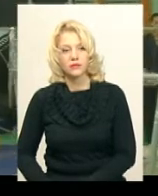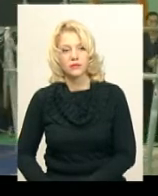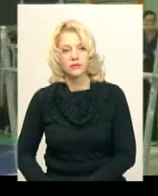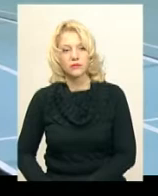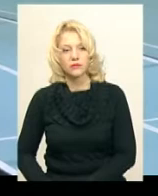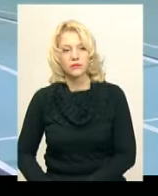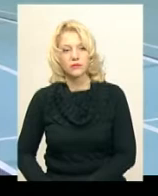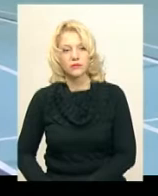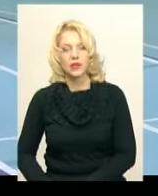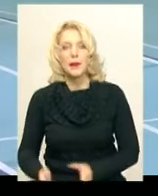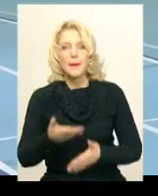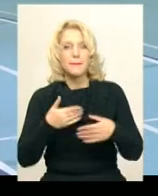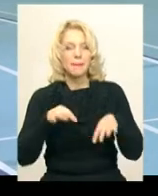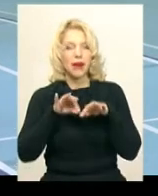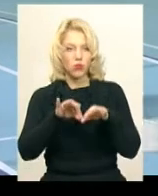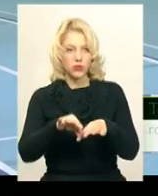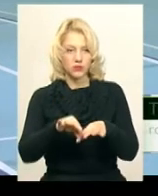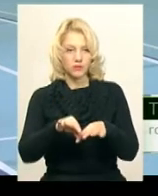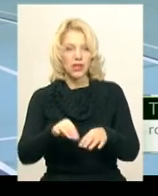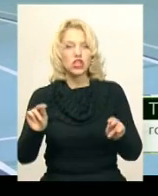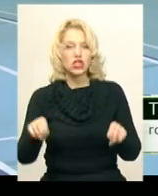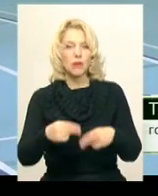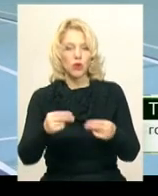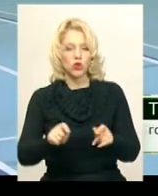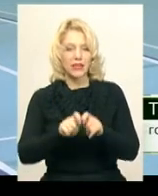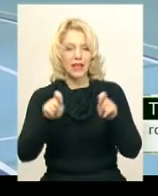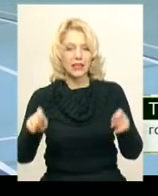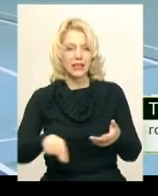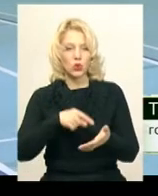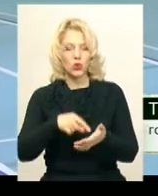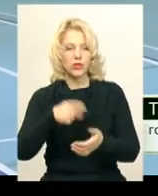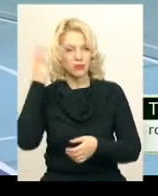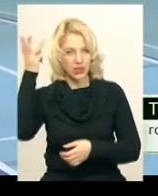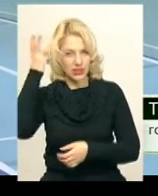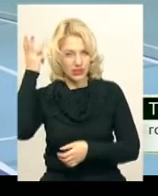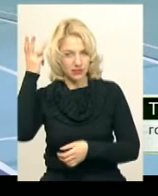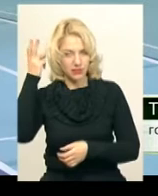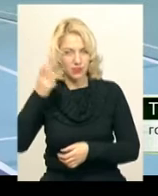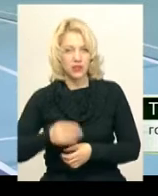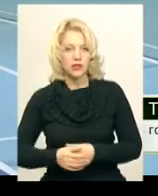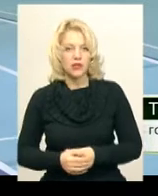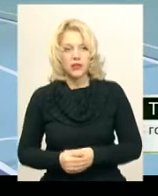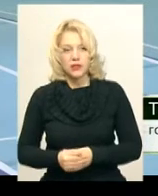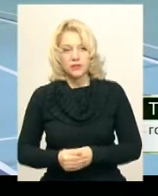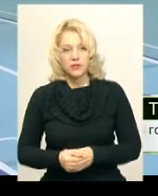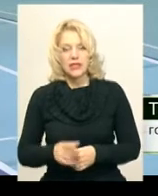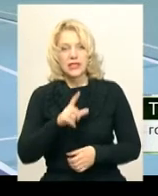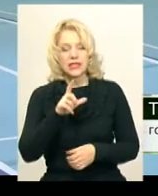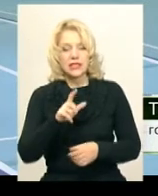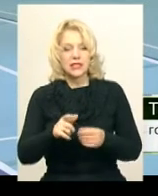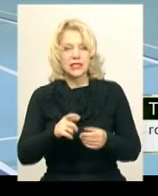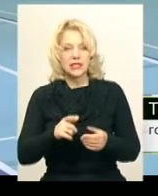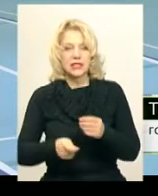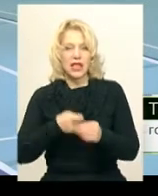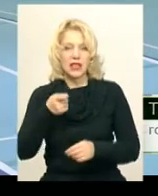Ми проводимо відкритий чемпіонат міста Хмельницького. Заявилося